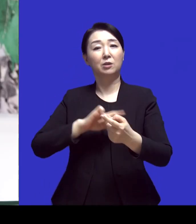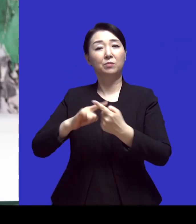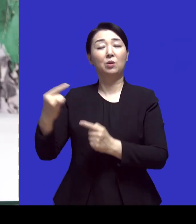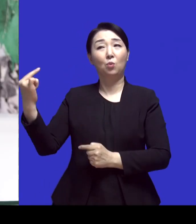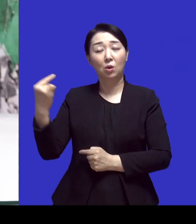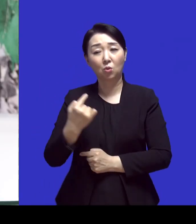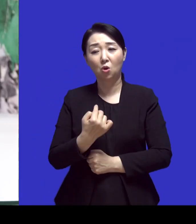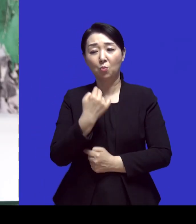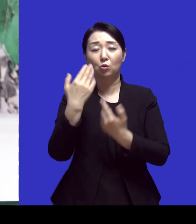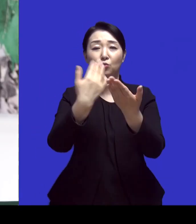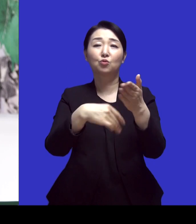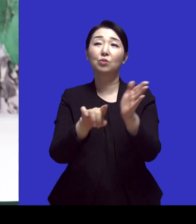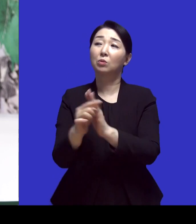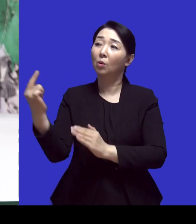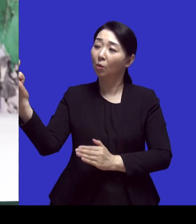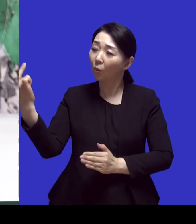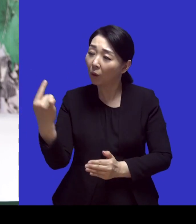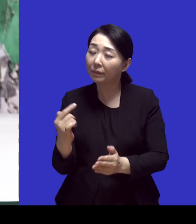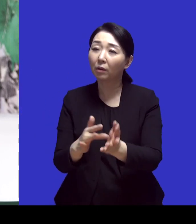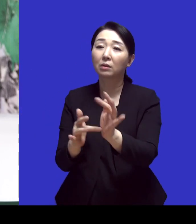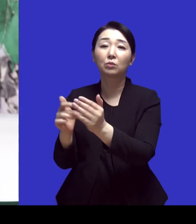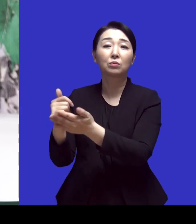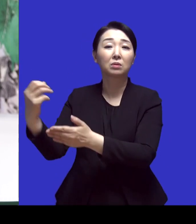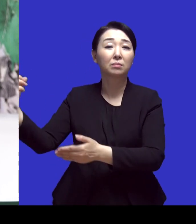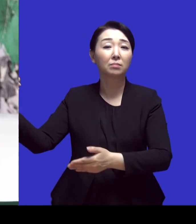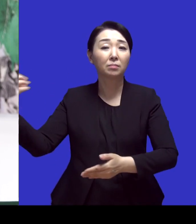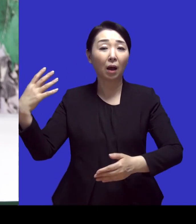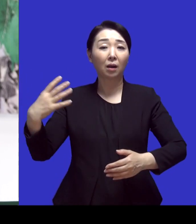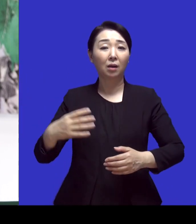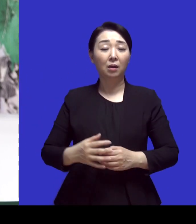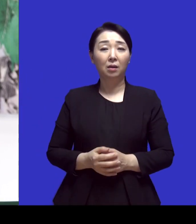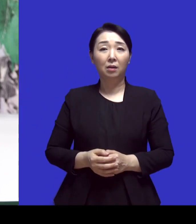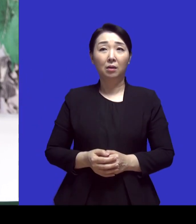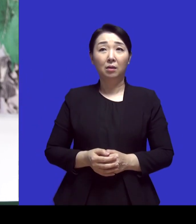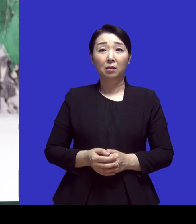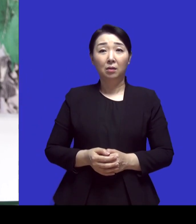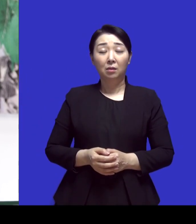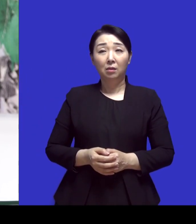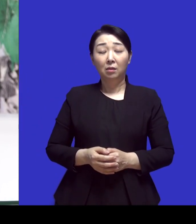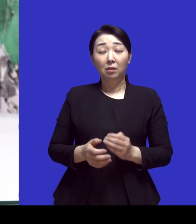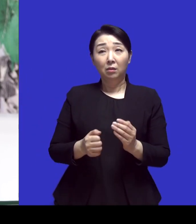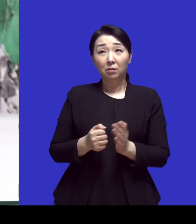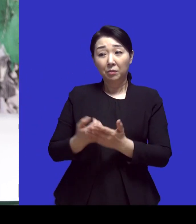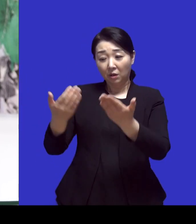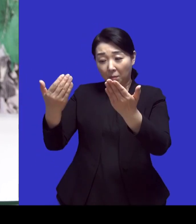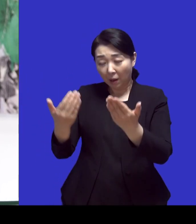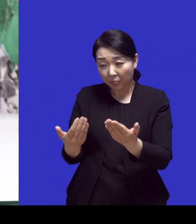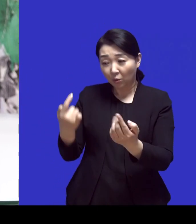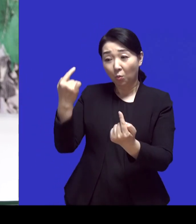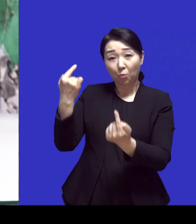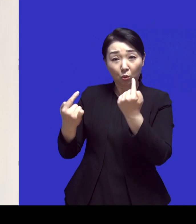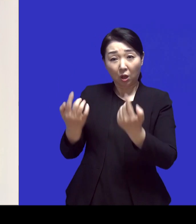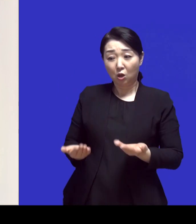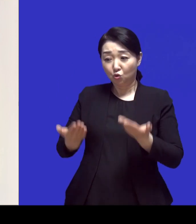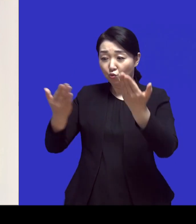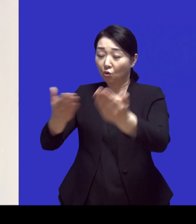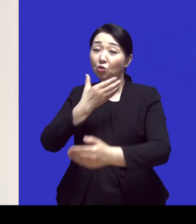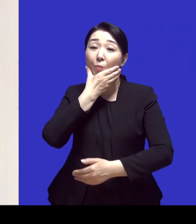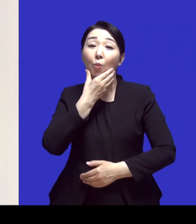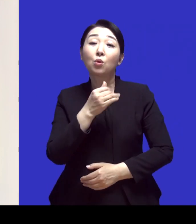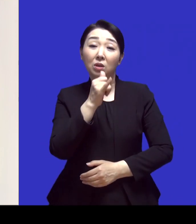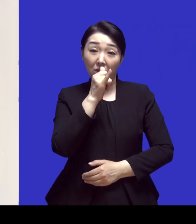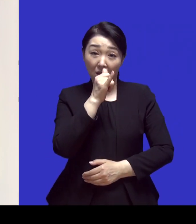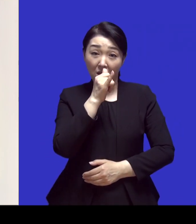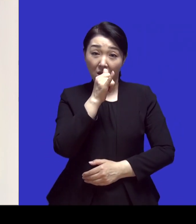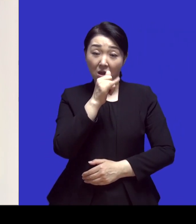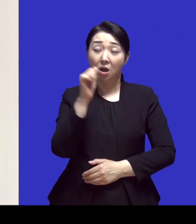줄기 위해서 왔고 이런 말씀을 하시는 거예요 네 그래서 받는 것보다 주는 것이 훨씬 복되고 네 그래서 아